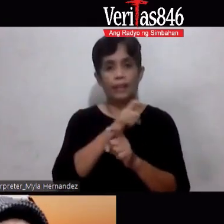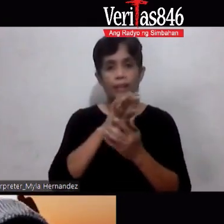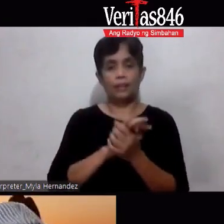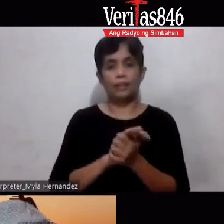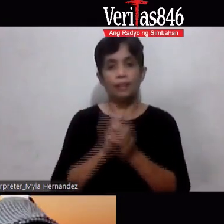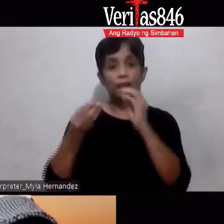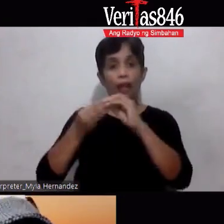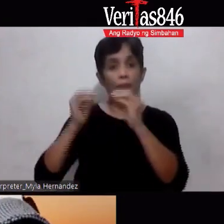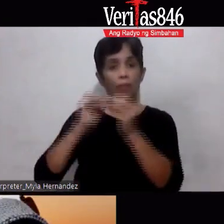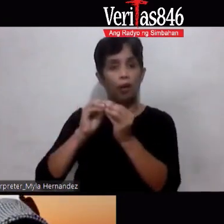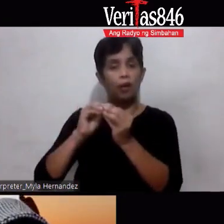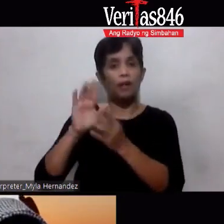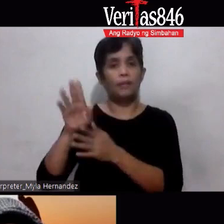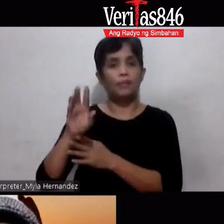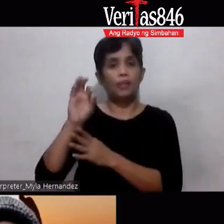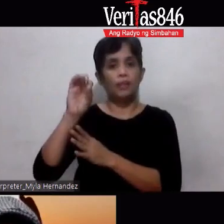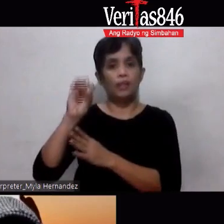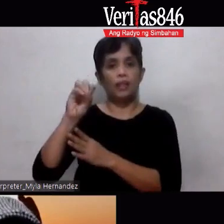ni Body Benson